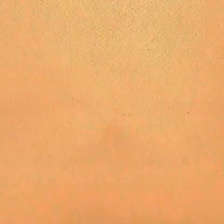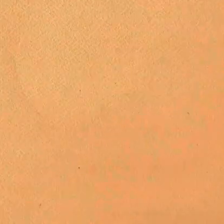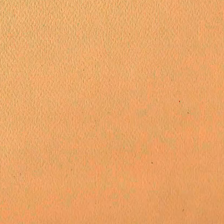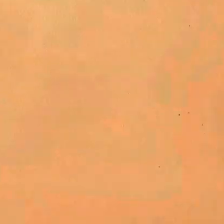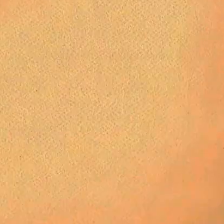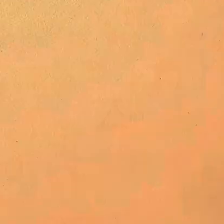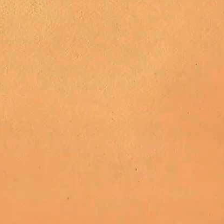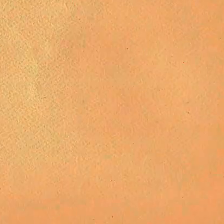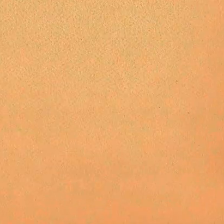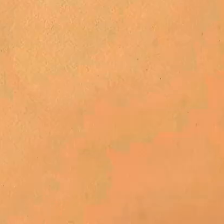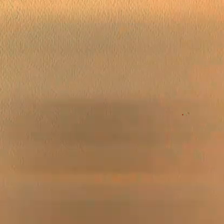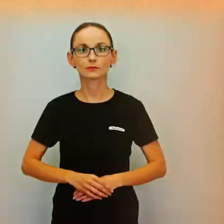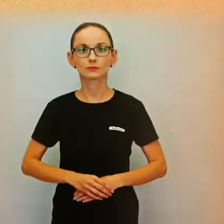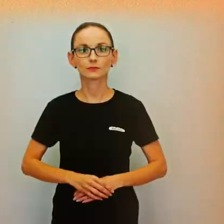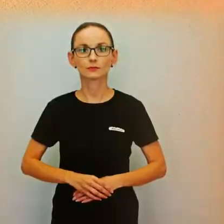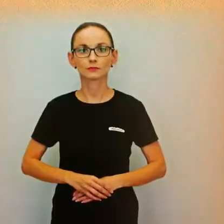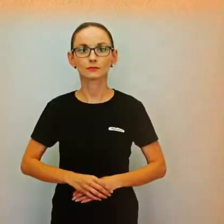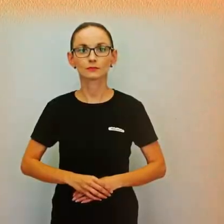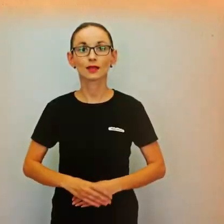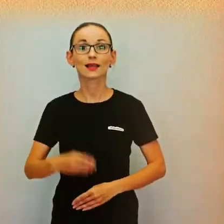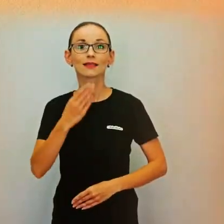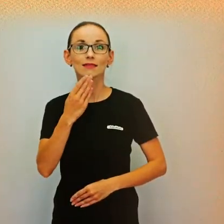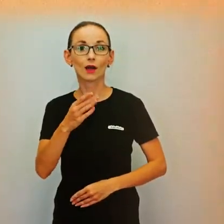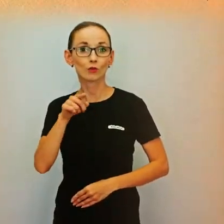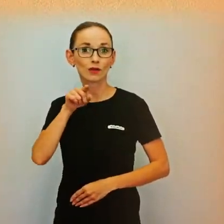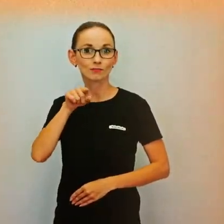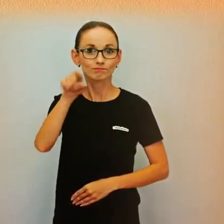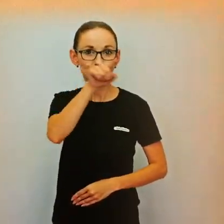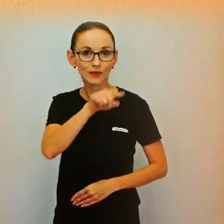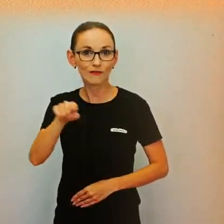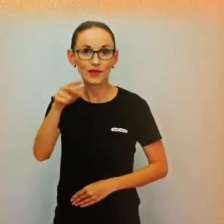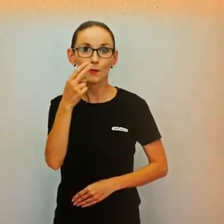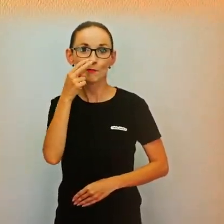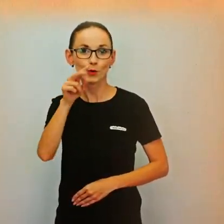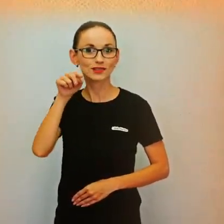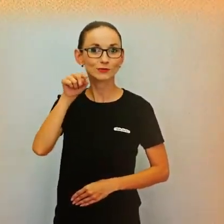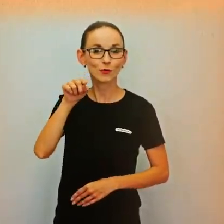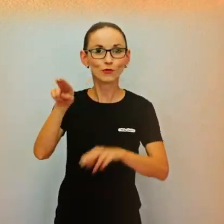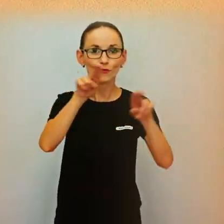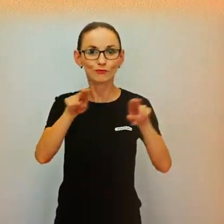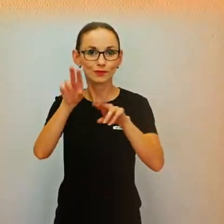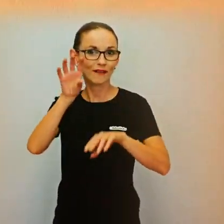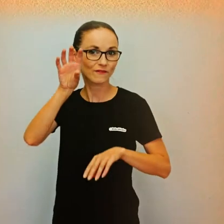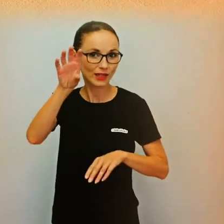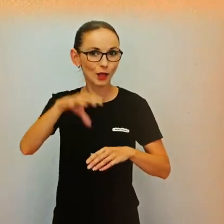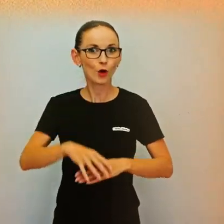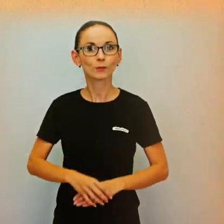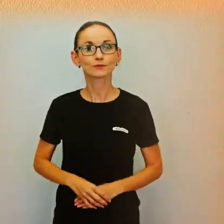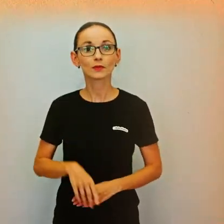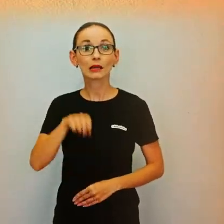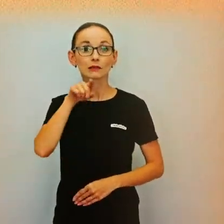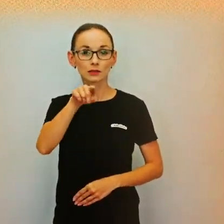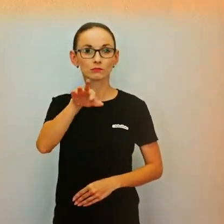Priatelia, ďakujeme, že ste si pozreli toto video. Ak vás zaujíma viac, alebo nezazývate počít priatia,